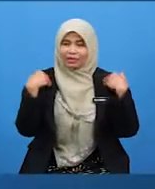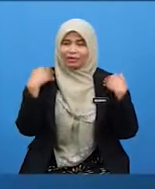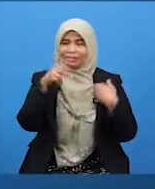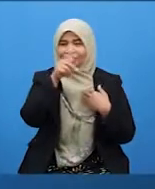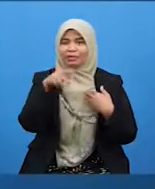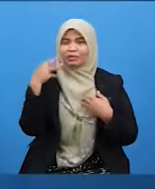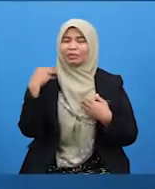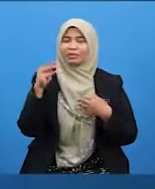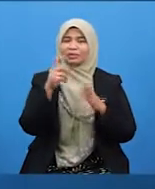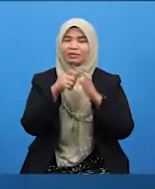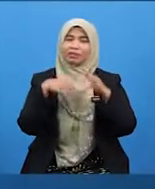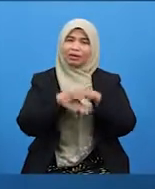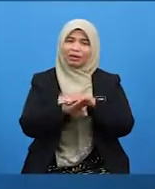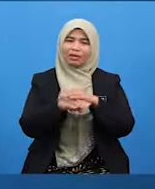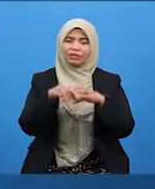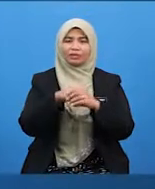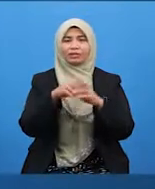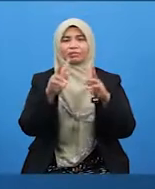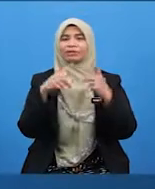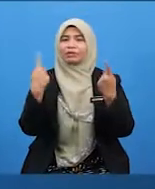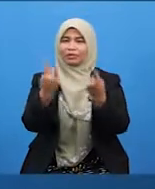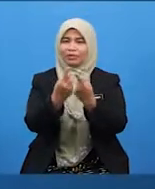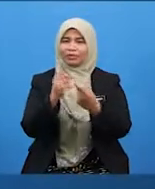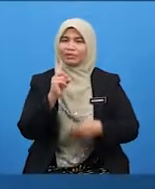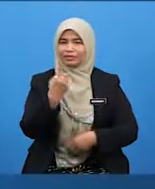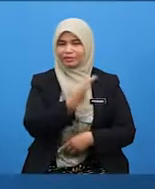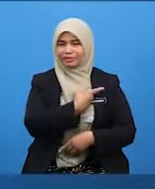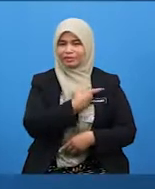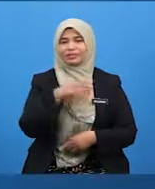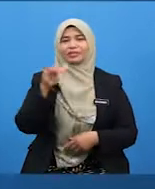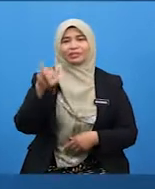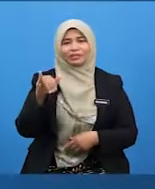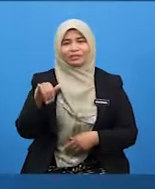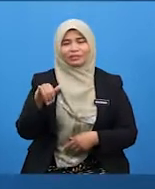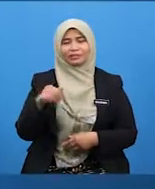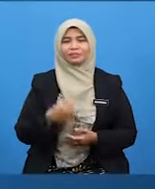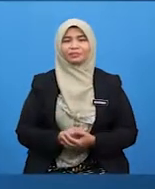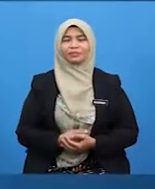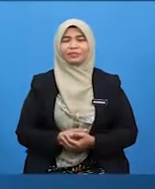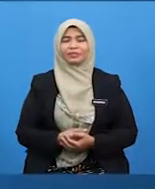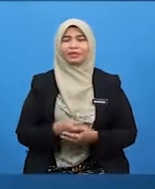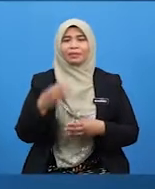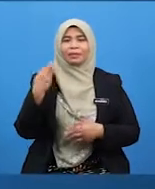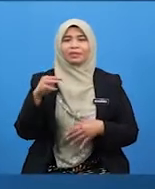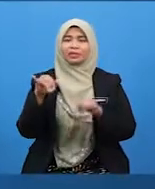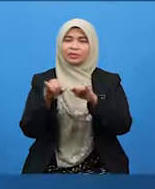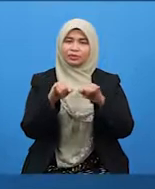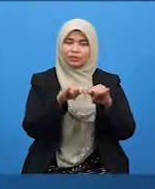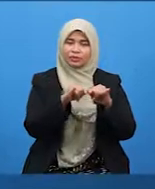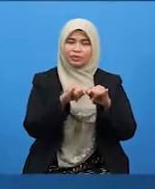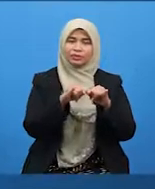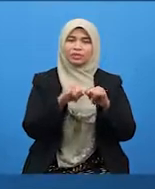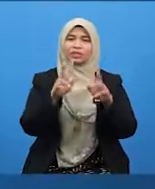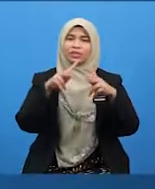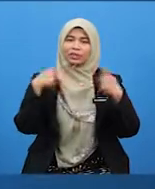Termasuk dalam keluarga kita Ya murid-murid Mereka juga adalah